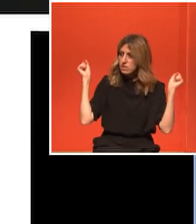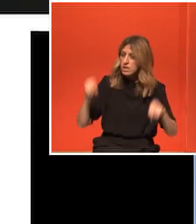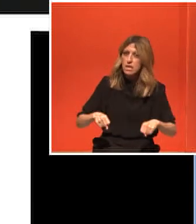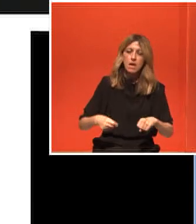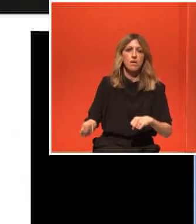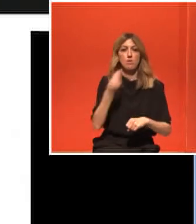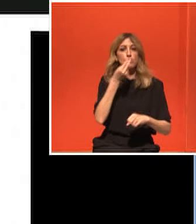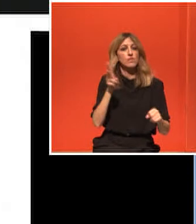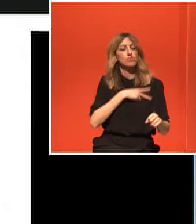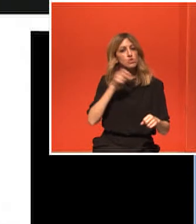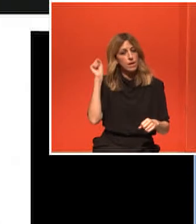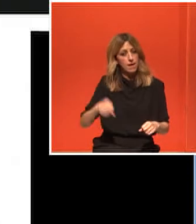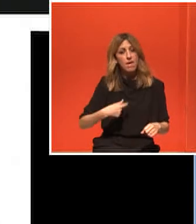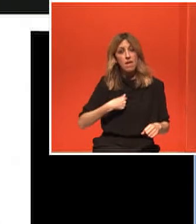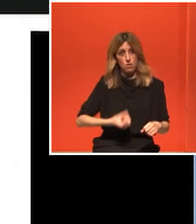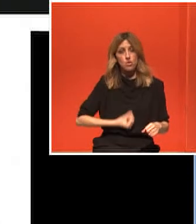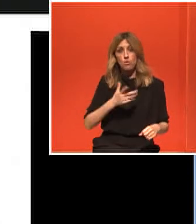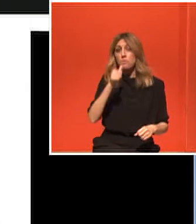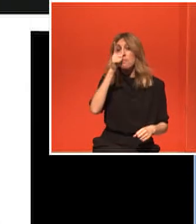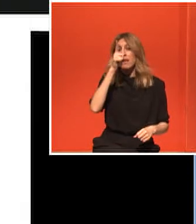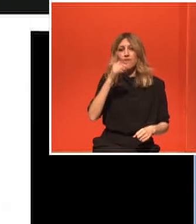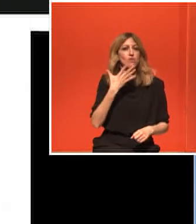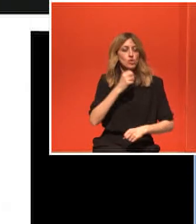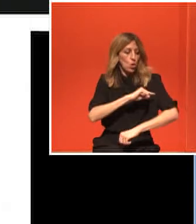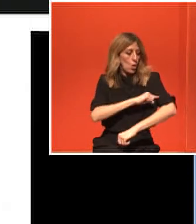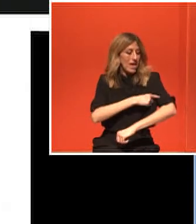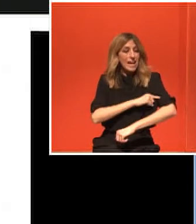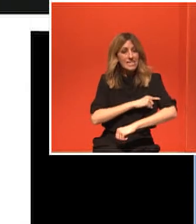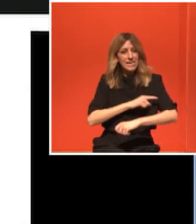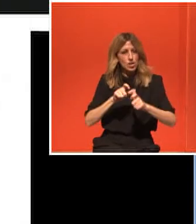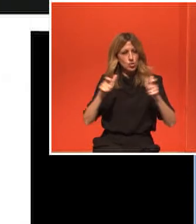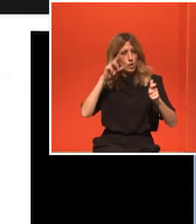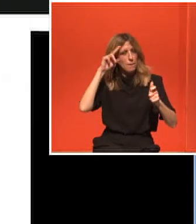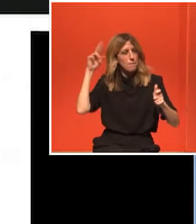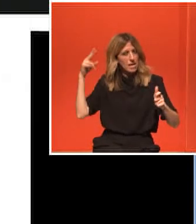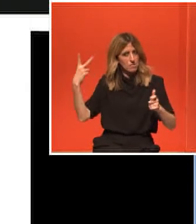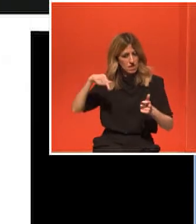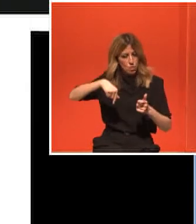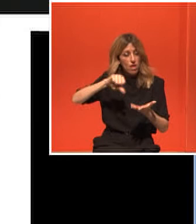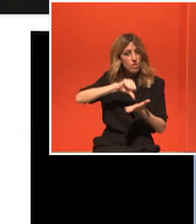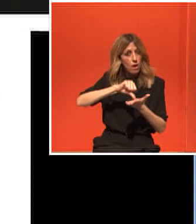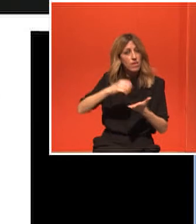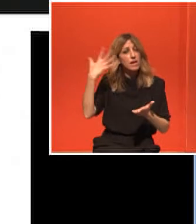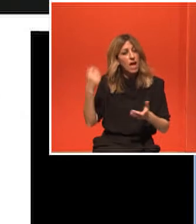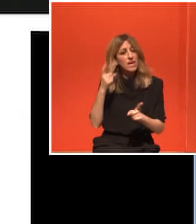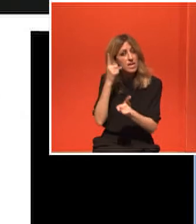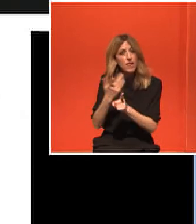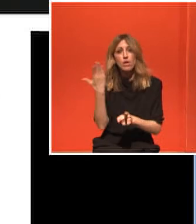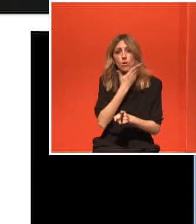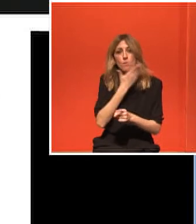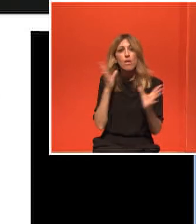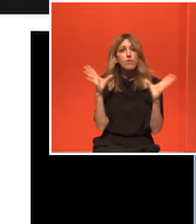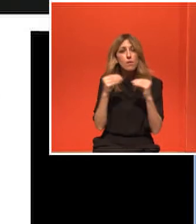περήφανος που η ιατρική σχολή Αθηνών πλέον έχει μάθημα, φυσιολογία της άσκησης το οποίο το διδάσκει